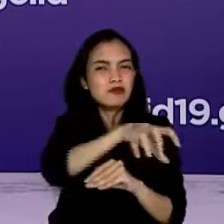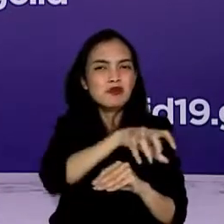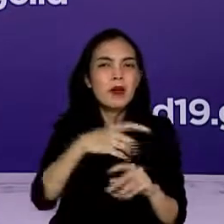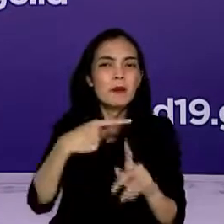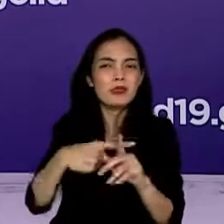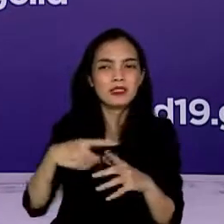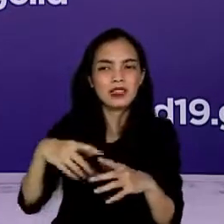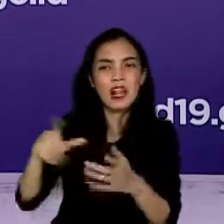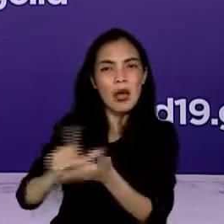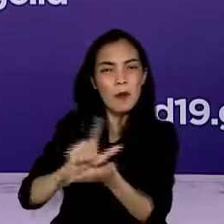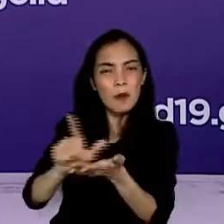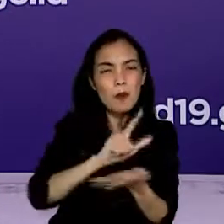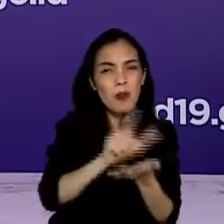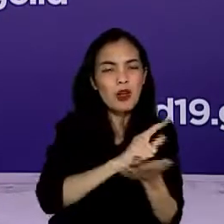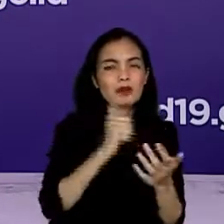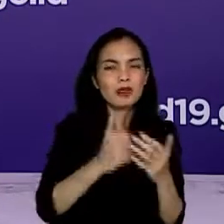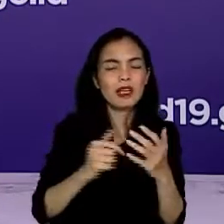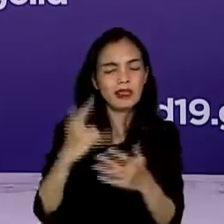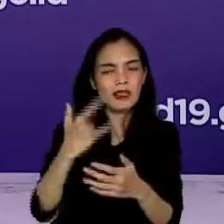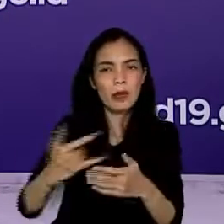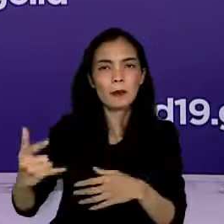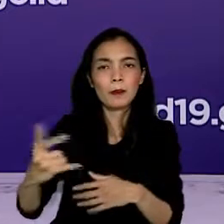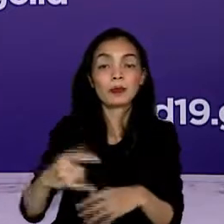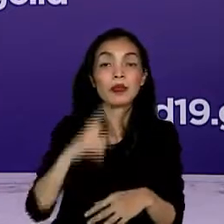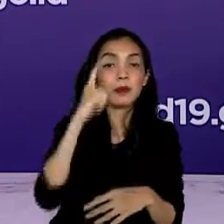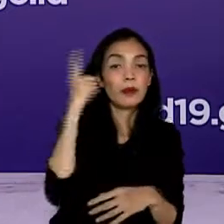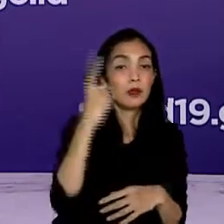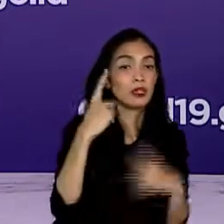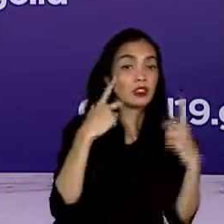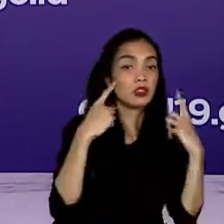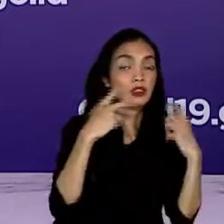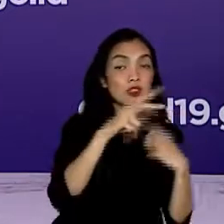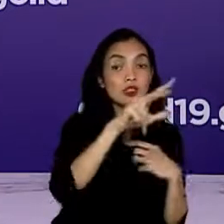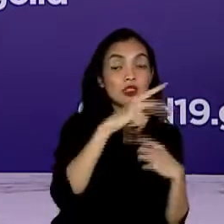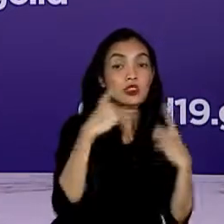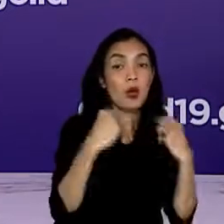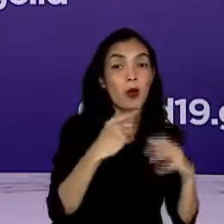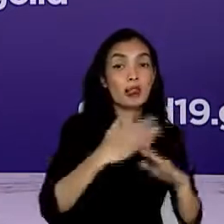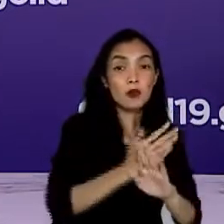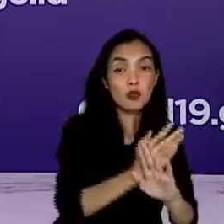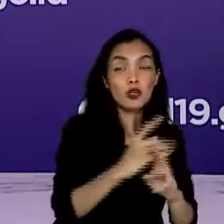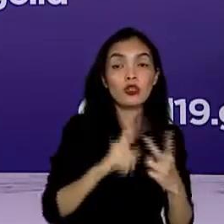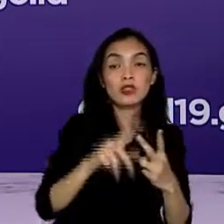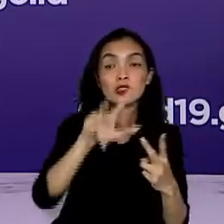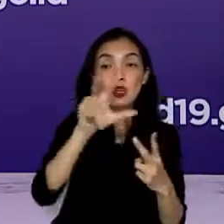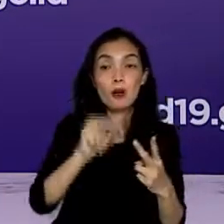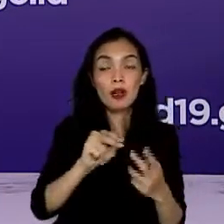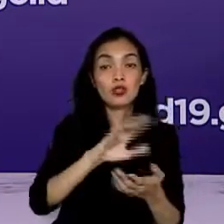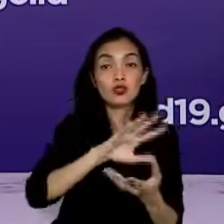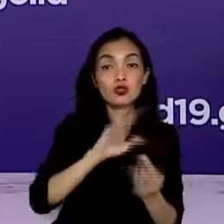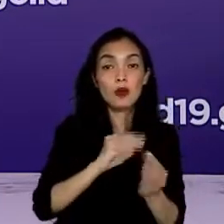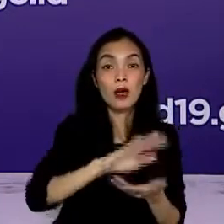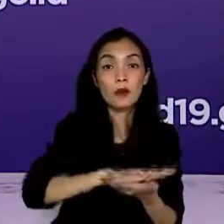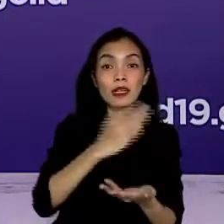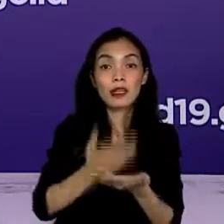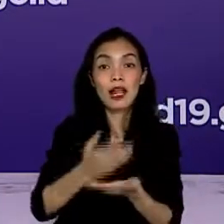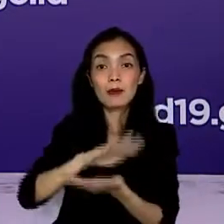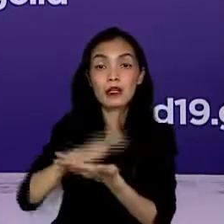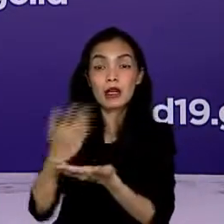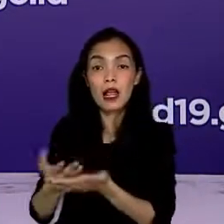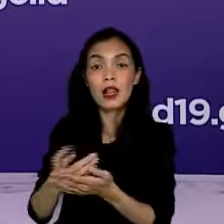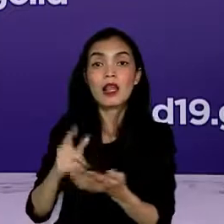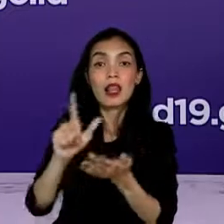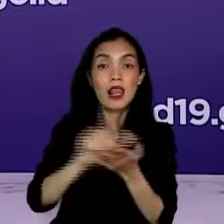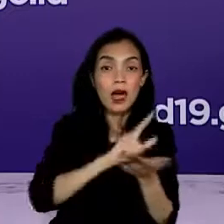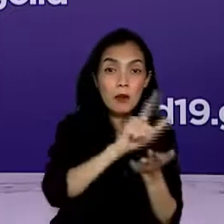sudah terbentuk. Pemerintah Jawa Barat dan Jawa Timur untuk menurunkan angka kematian, serta meningkatkan pelaporan